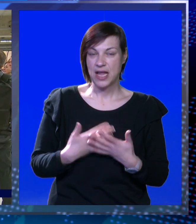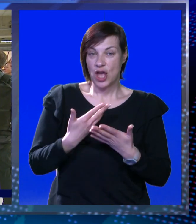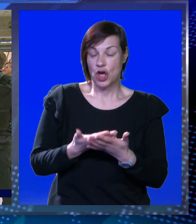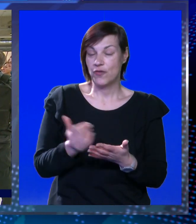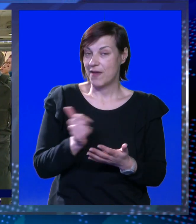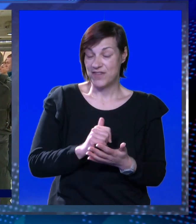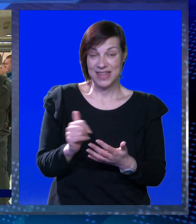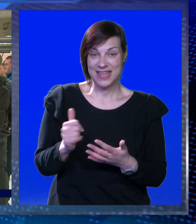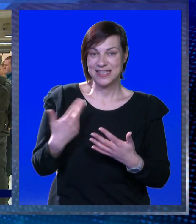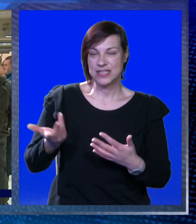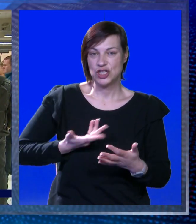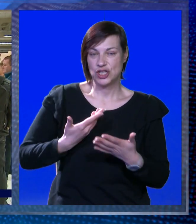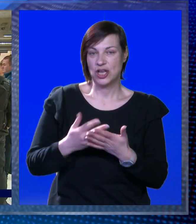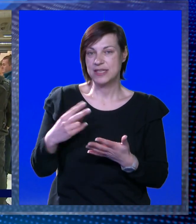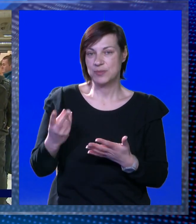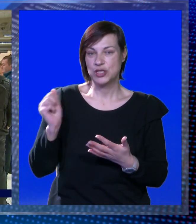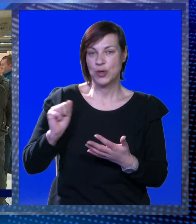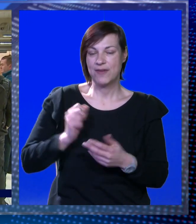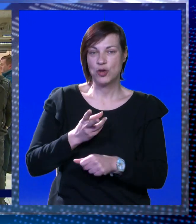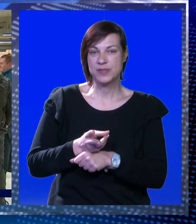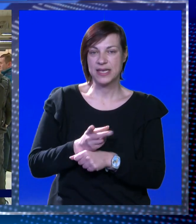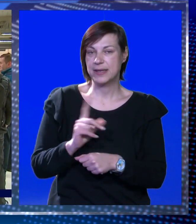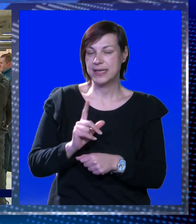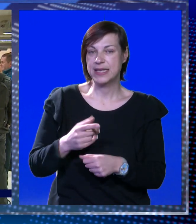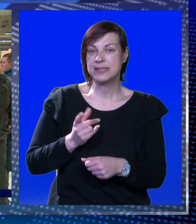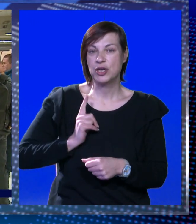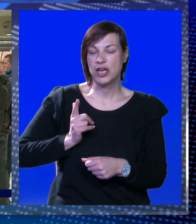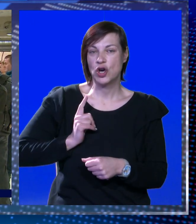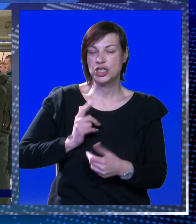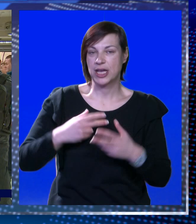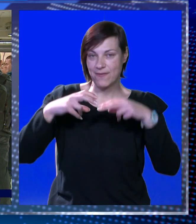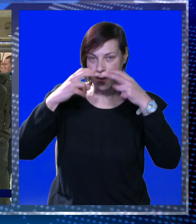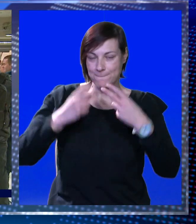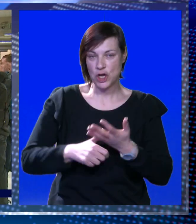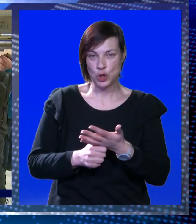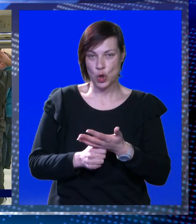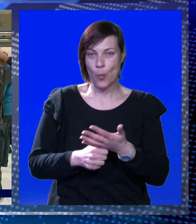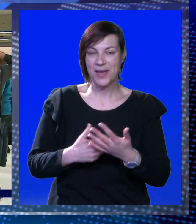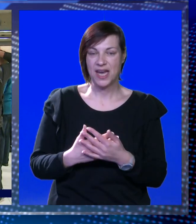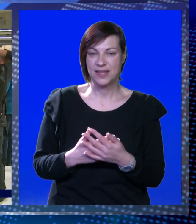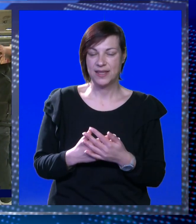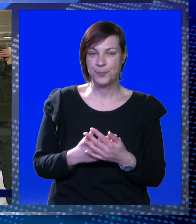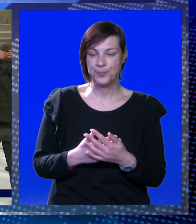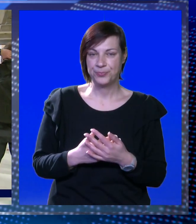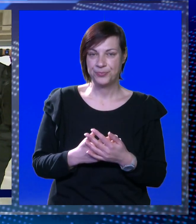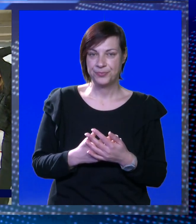Ovo nam je fantastično. Dolazimo iz druge evropske države, pa nismo ni očekivali provjeru dokumenta.